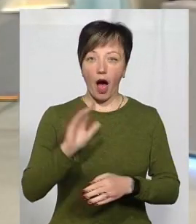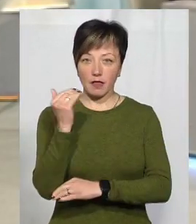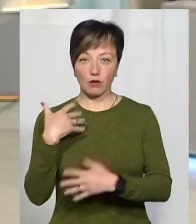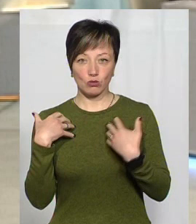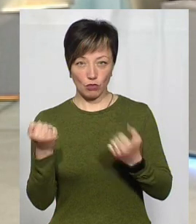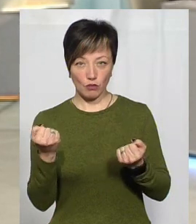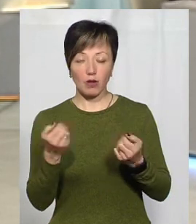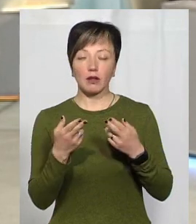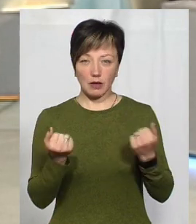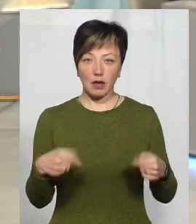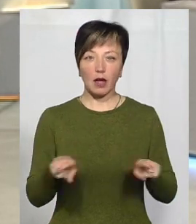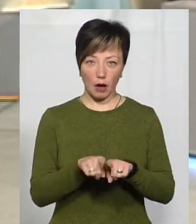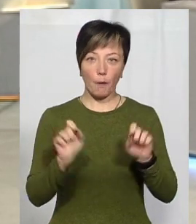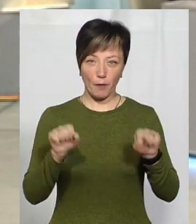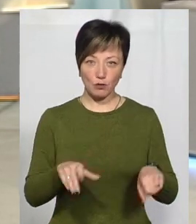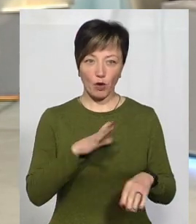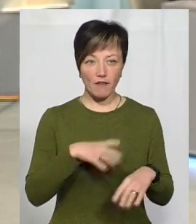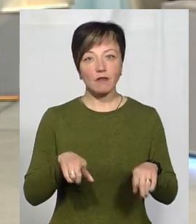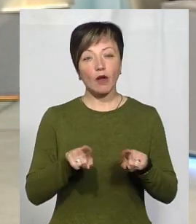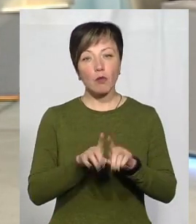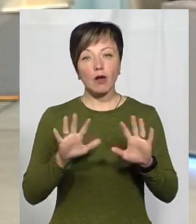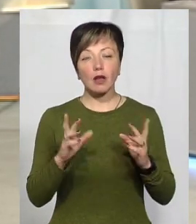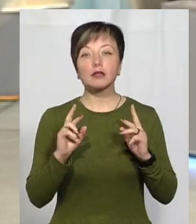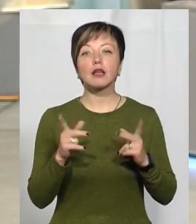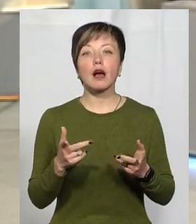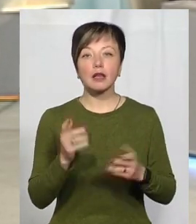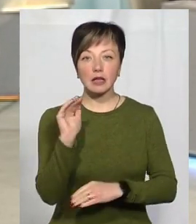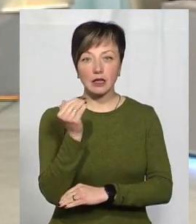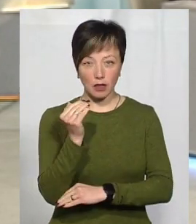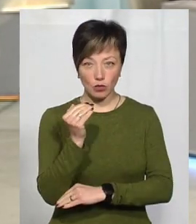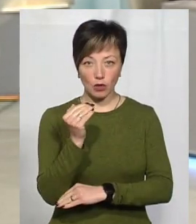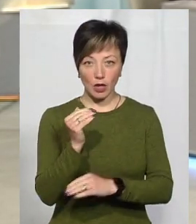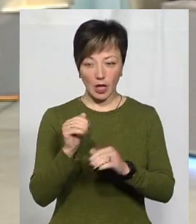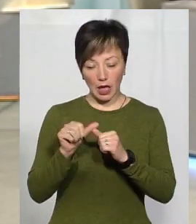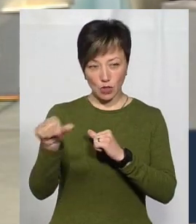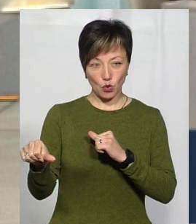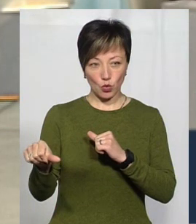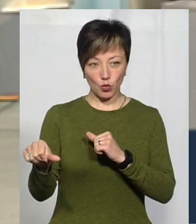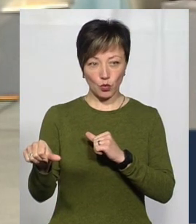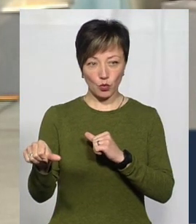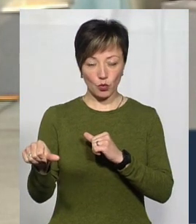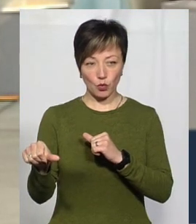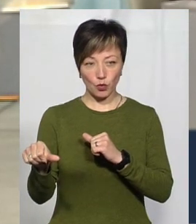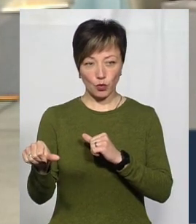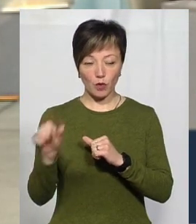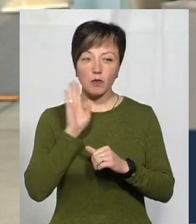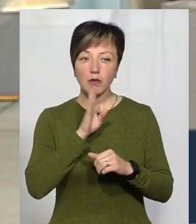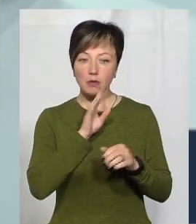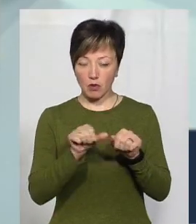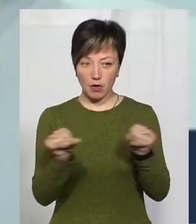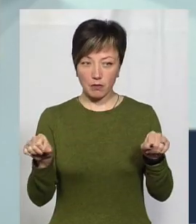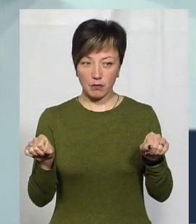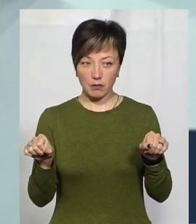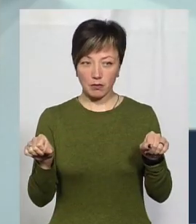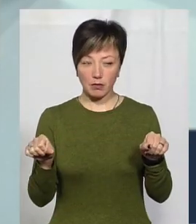Звісно, може бути. Таке може. В такому разі як, дитину ізолюють? Ну, якщо дитина